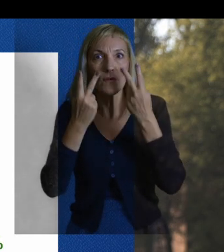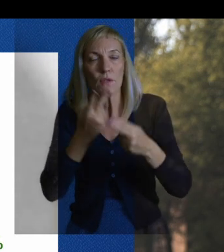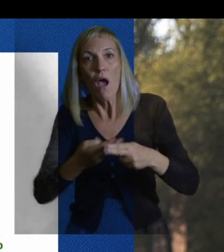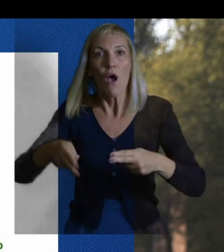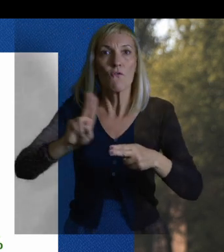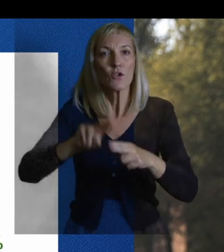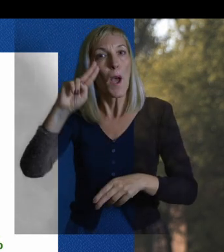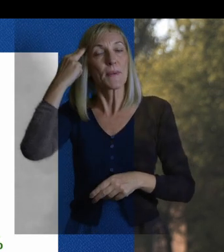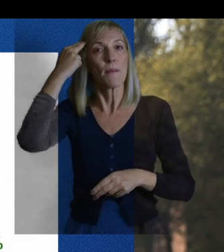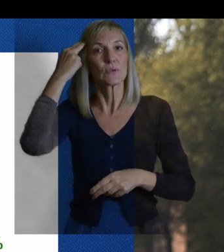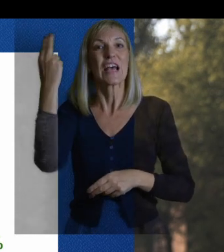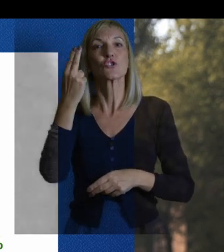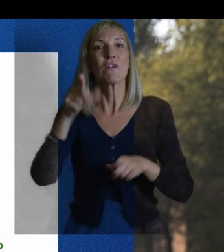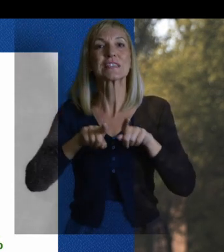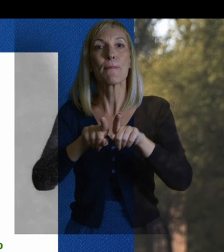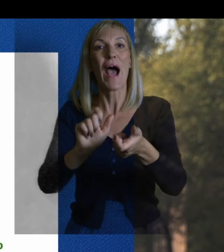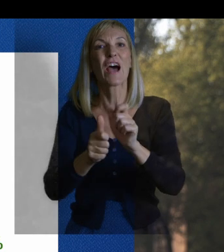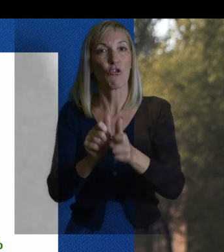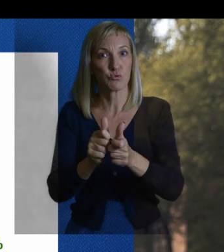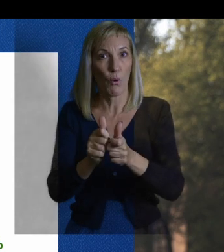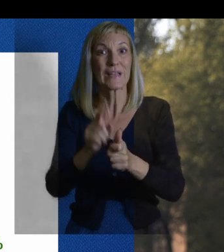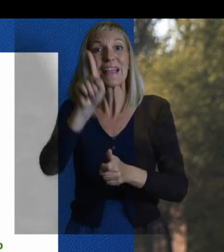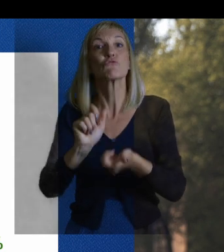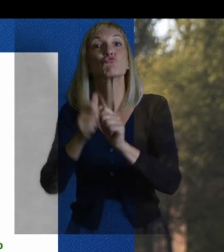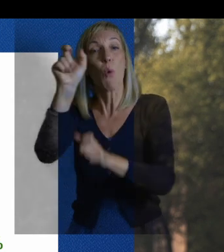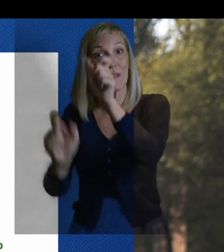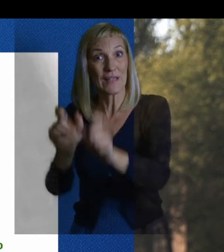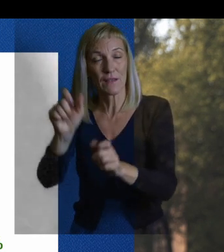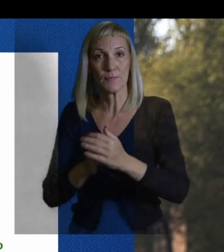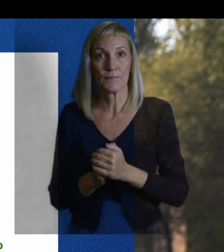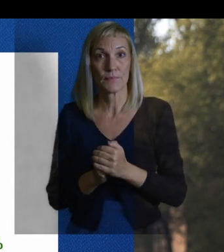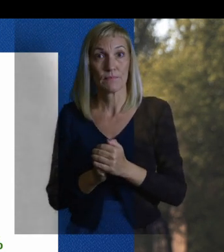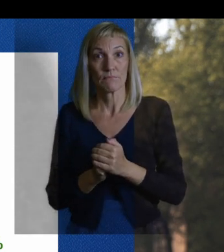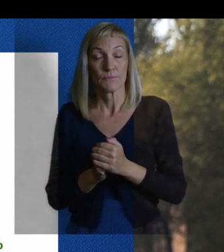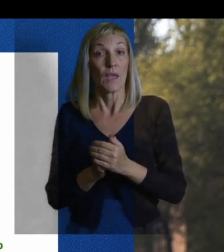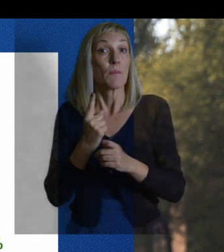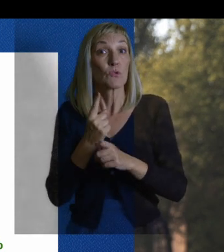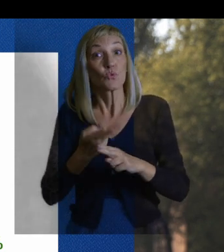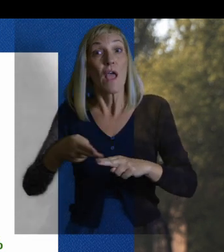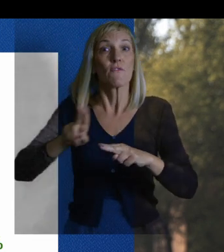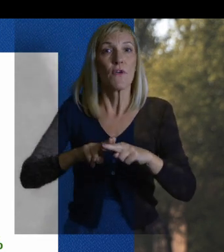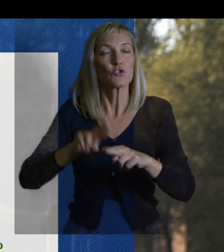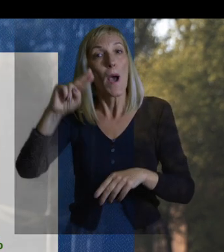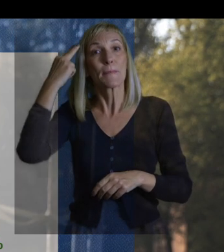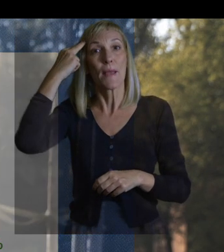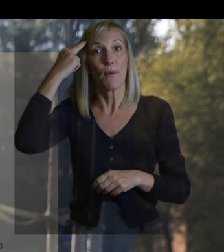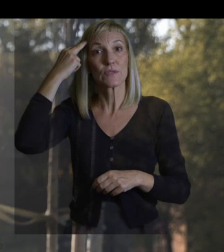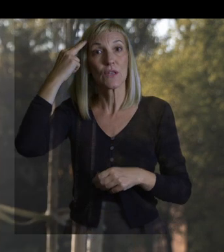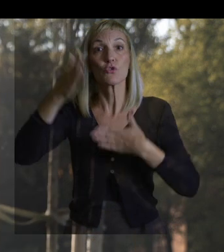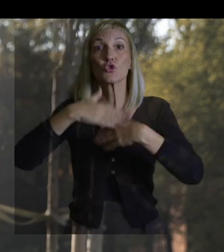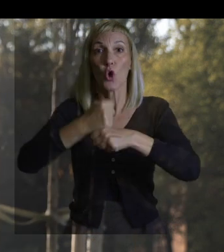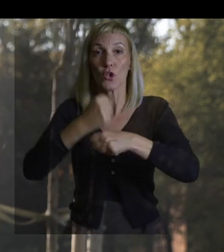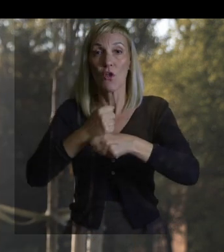pokazala enormno večja prepoznavnost slovenskega parašporta in slovenskih parašportnikov, hkrati pa tudi